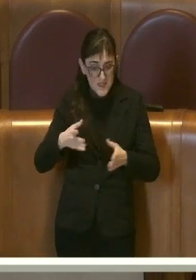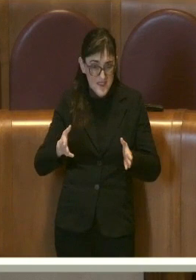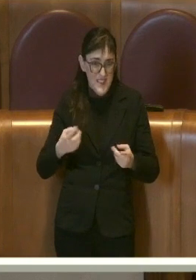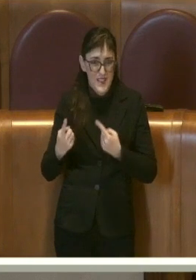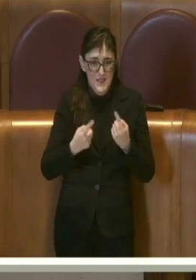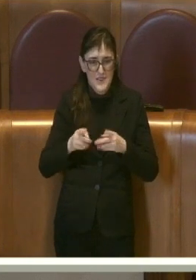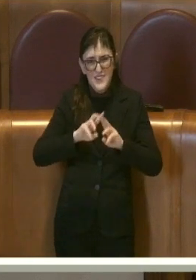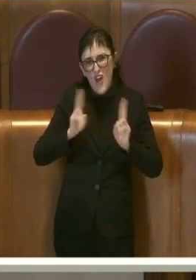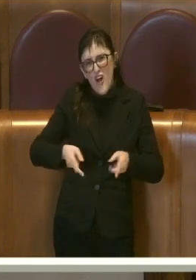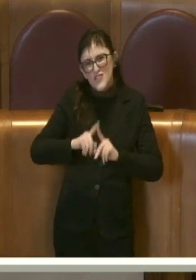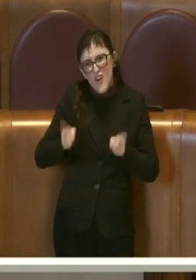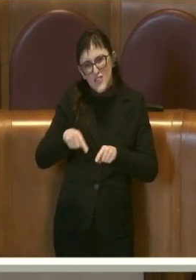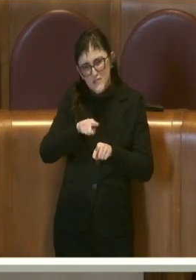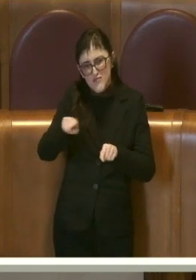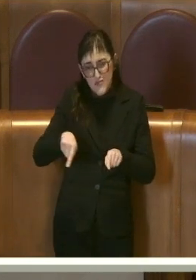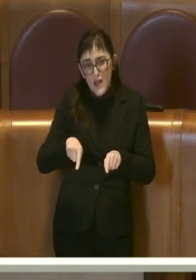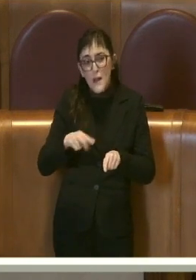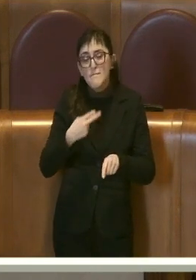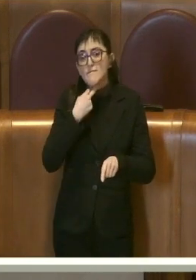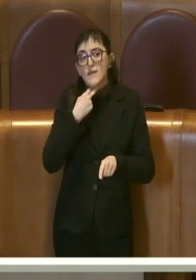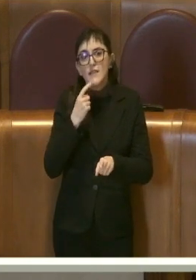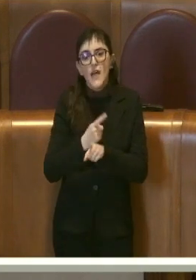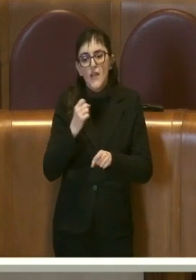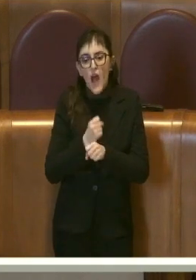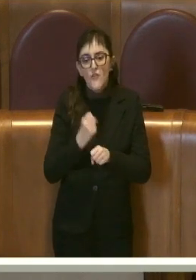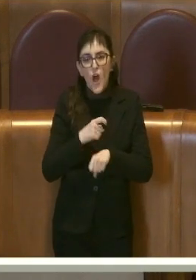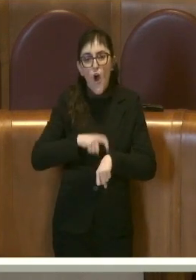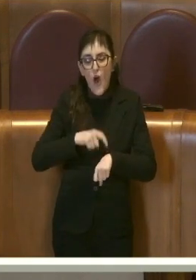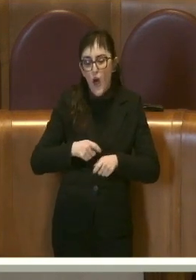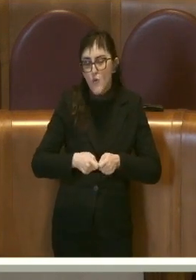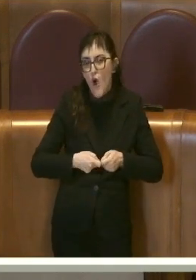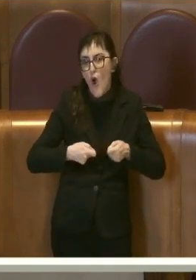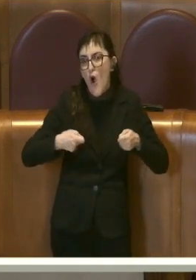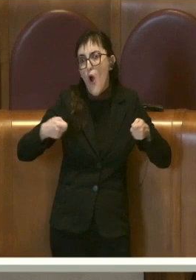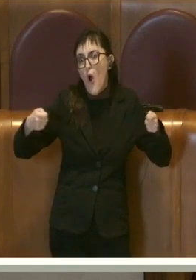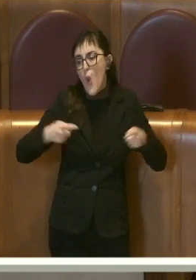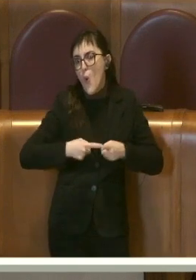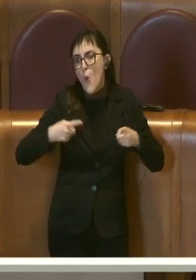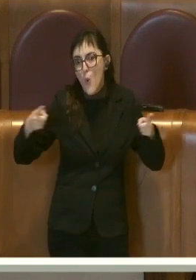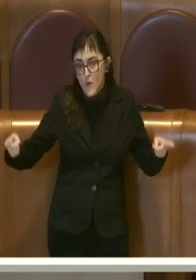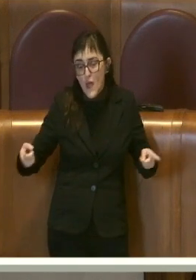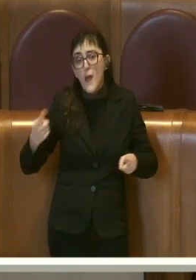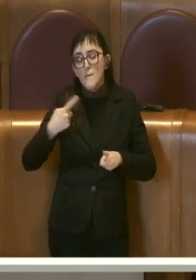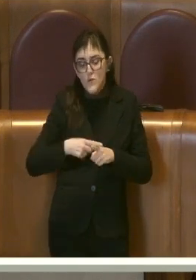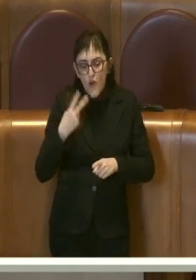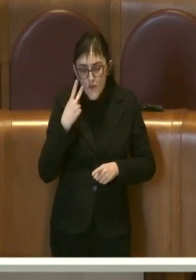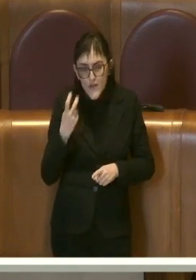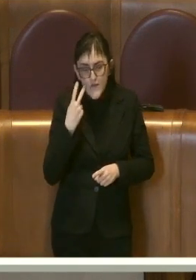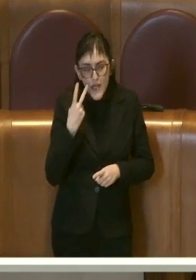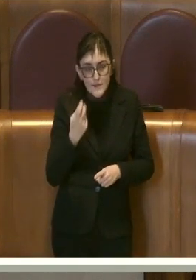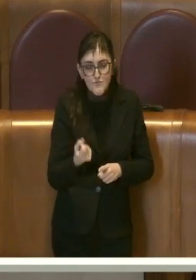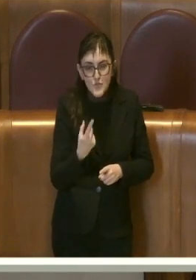lavorare con orari molto lunghi e purtroppo spesso è stato constatato anche da recenti